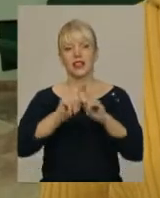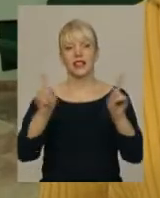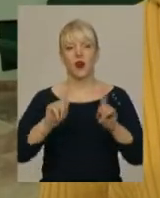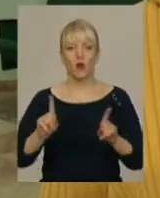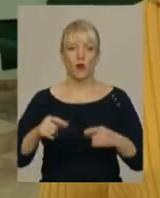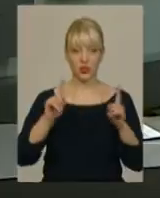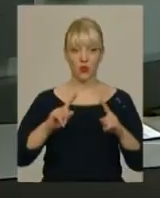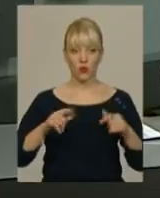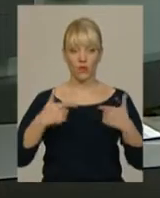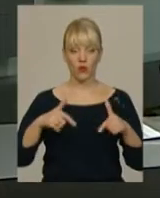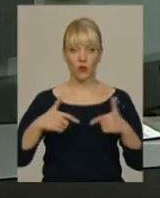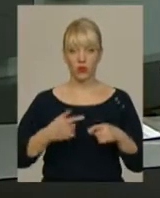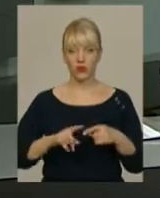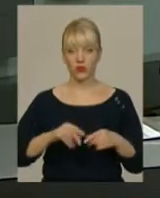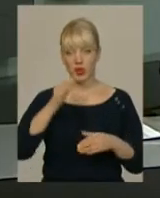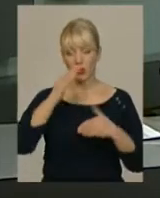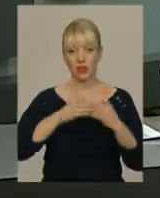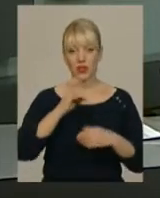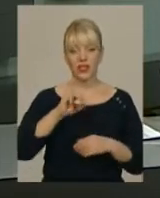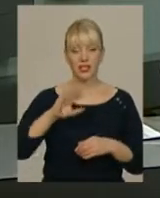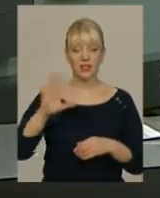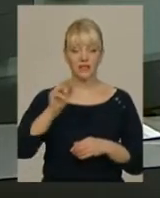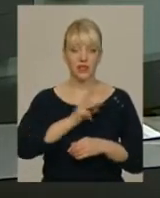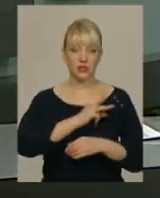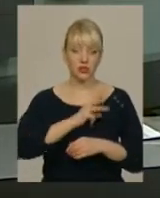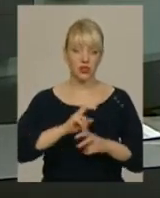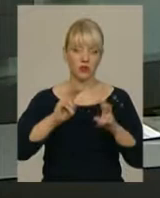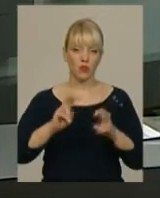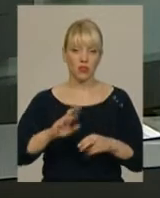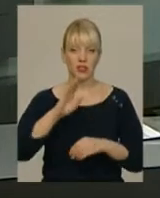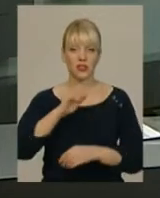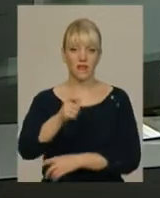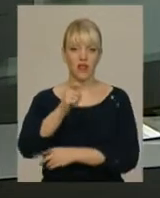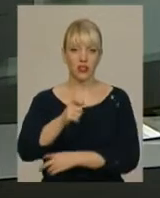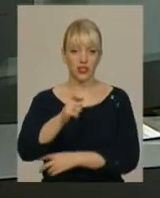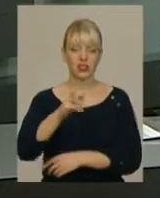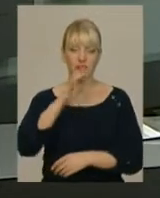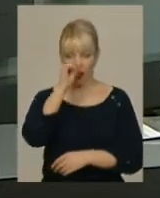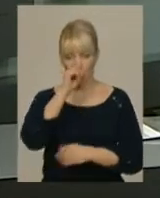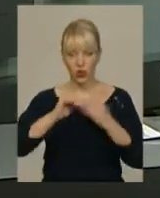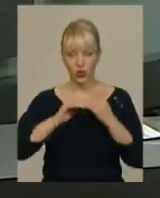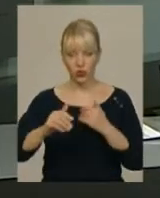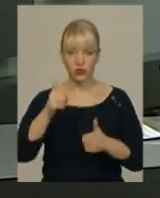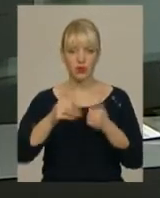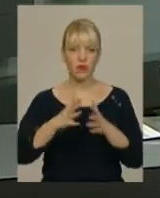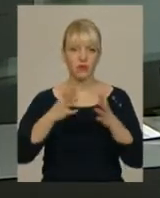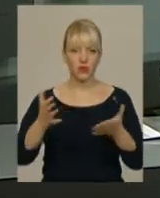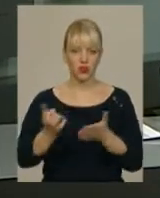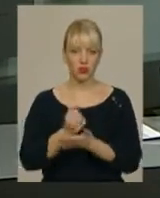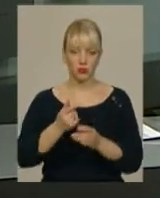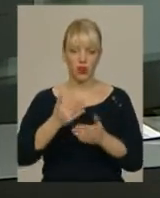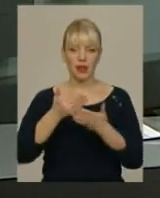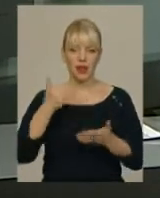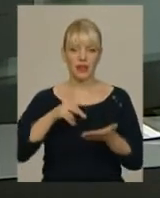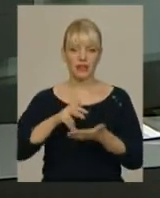гості. Поблизу Нетішина всі бажаючи посидіти з водилищем на льоду, змагалися за найбільший улов. Перед виходом